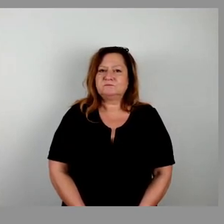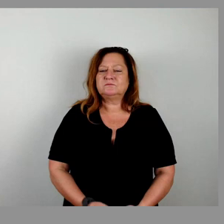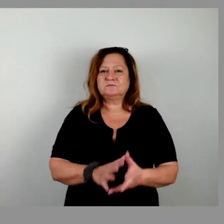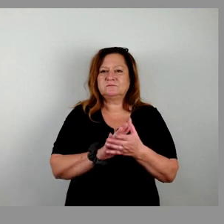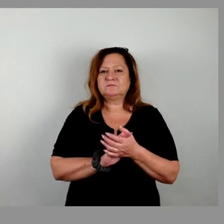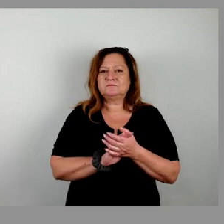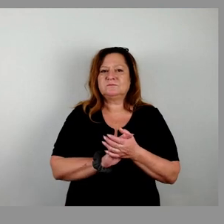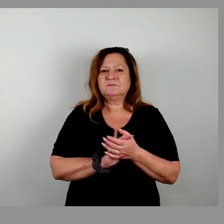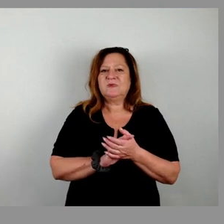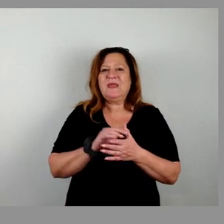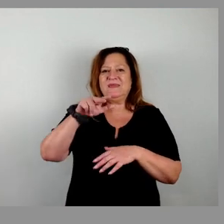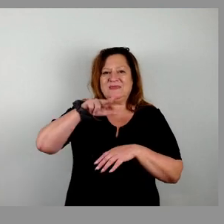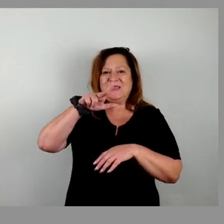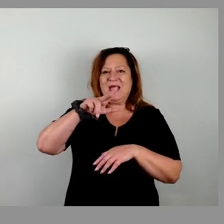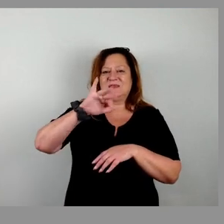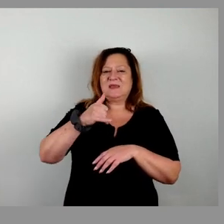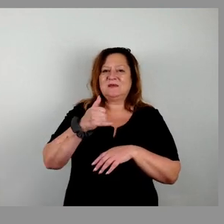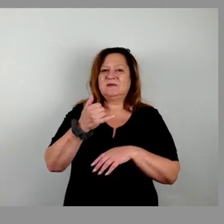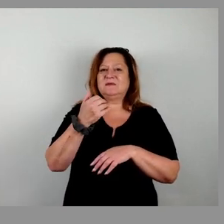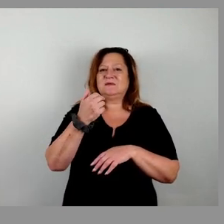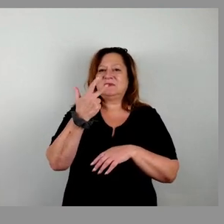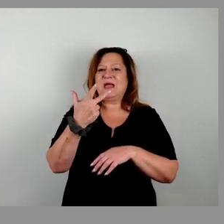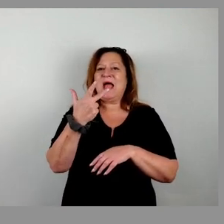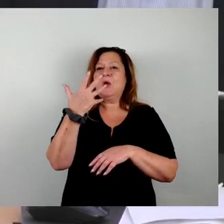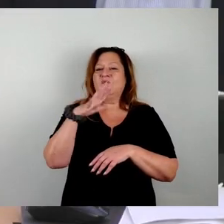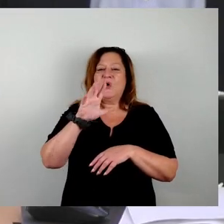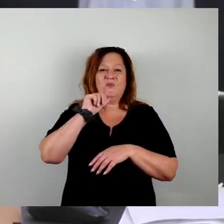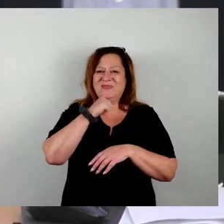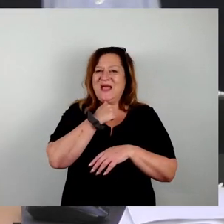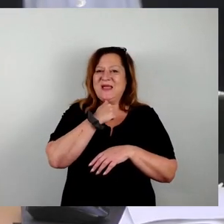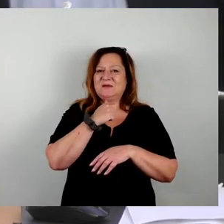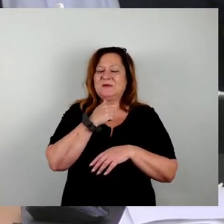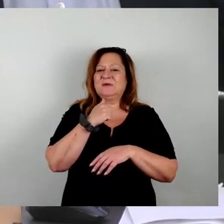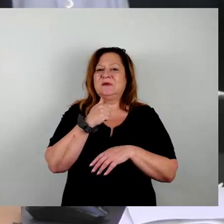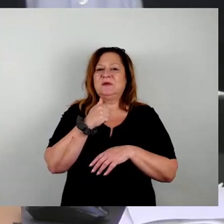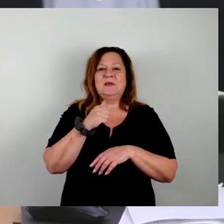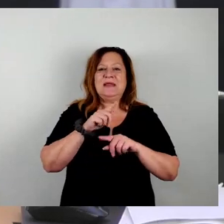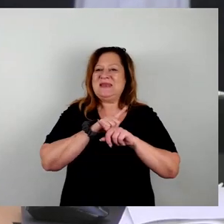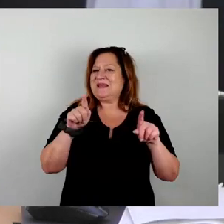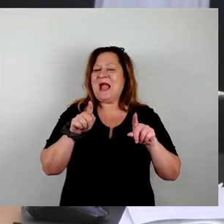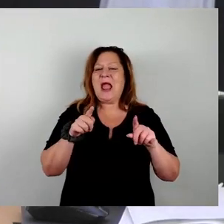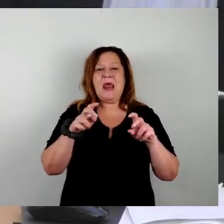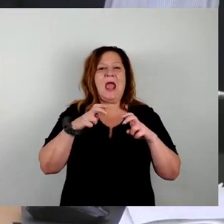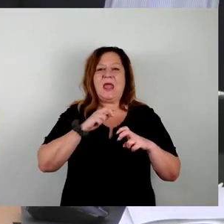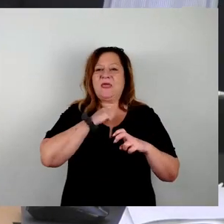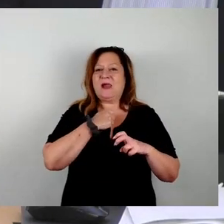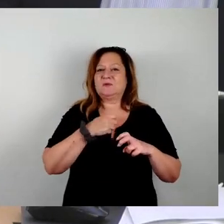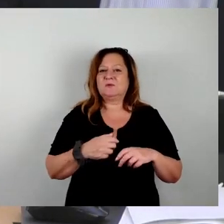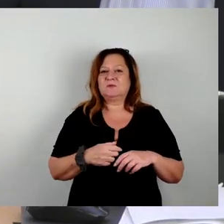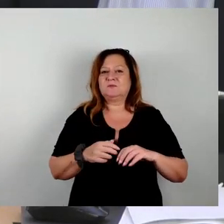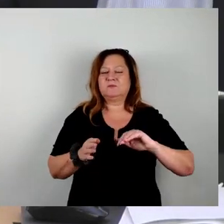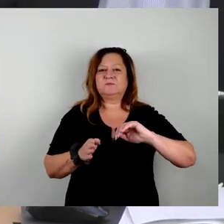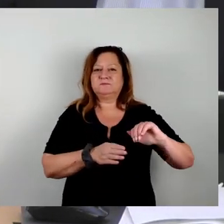13, ja, 53, nein, und keine Enthaltung damit abgelehnt. Wir kommen. So,